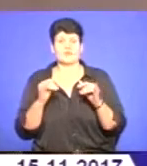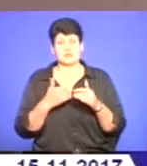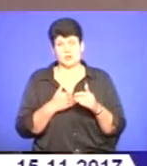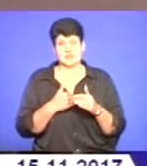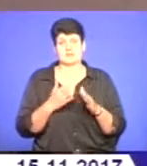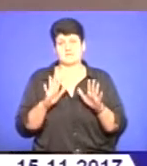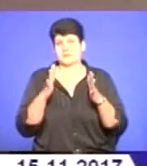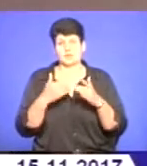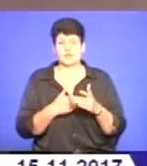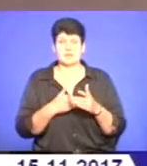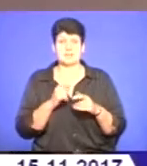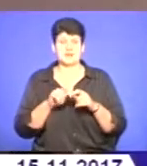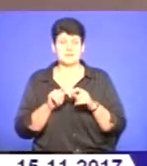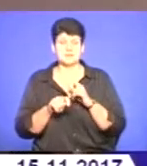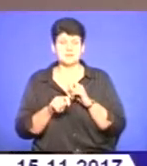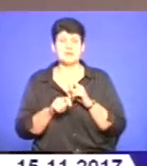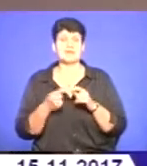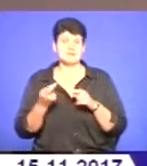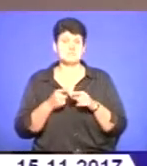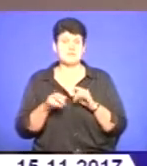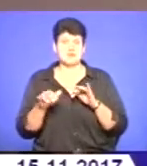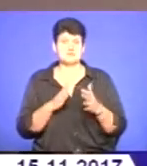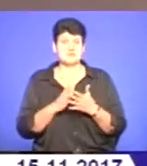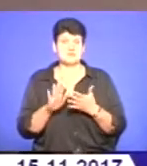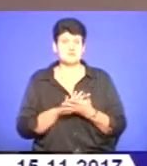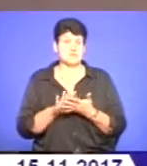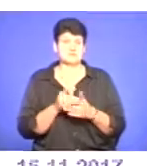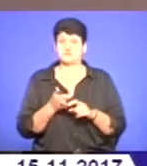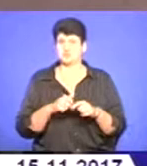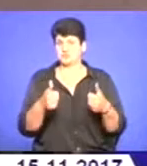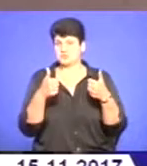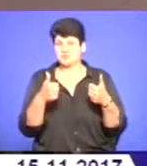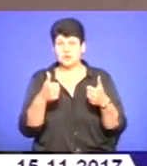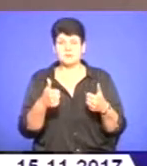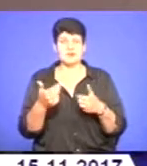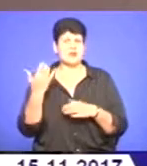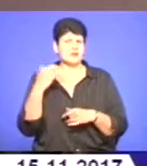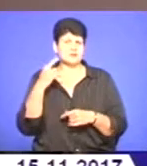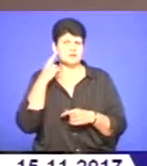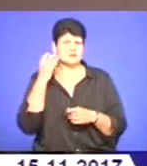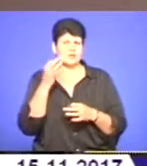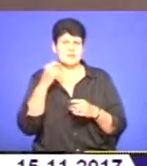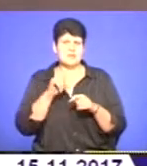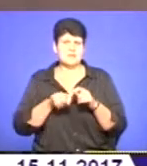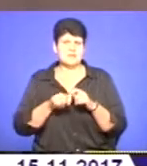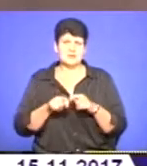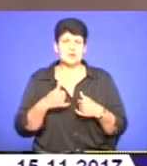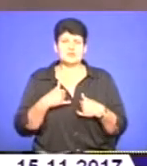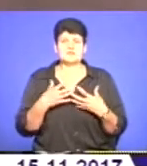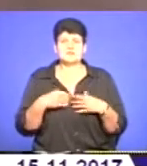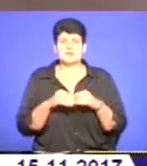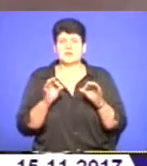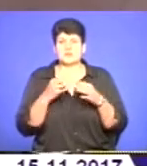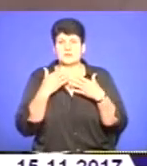результатом задоволена. Така акція, що є безплатна, це дуже добре. Раніше я на таке ніколи не перевірялася, бо в нас такого в сім'ї